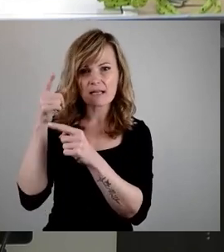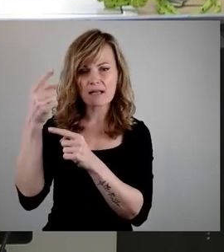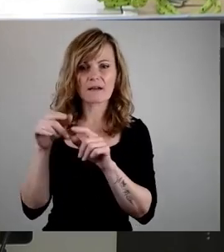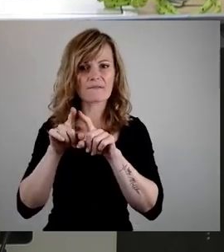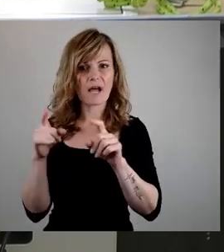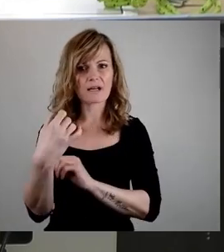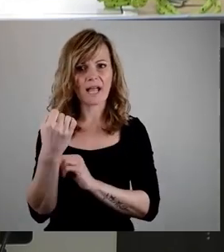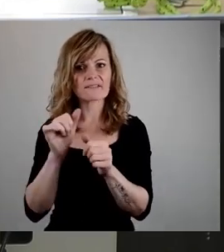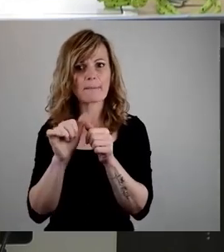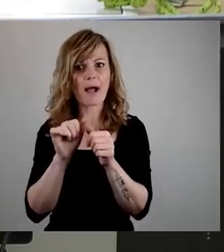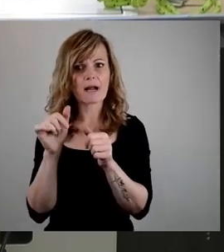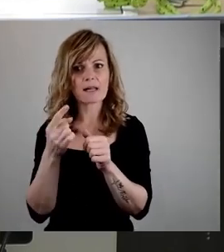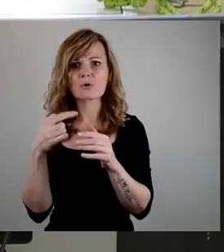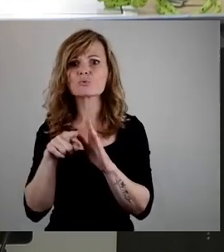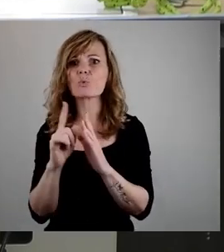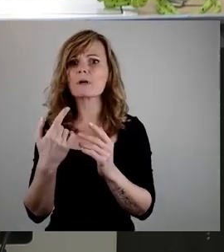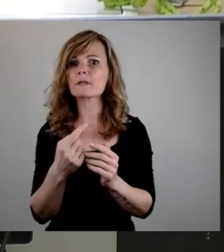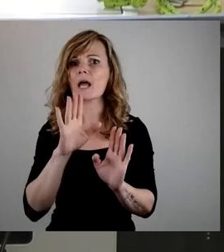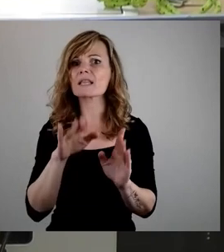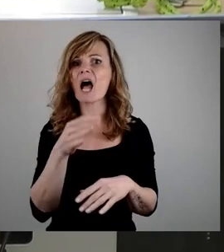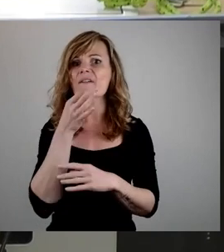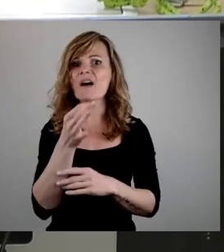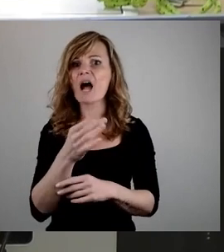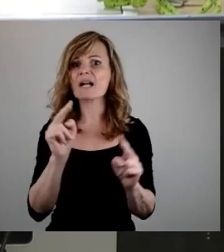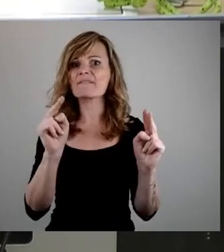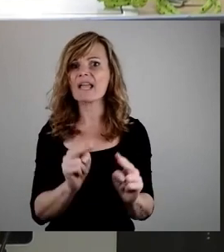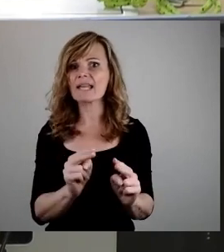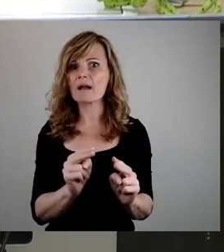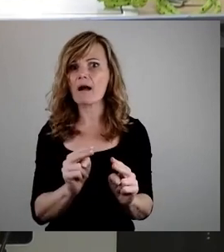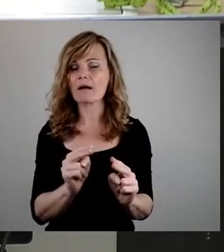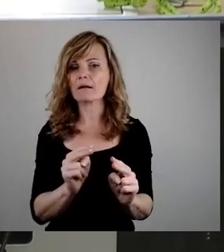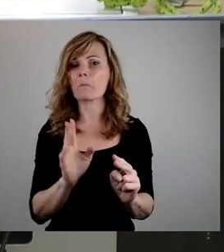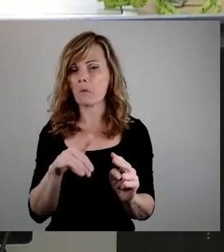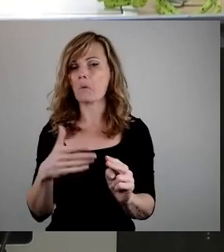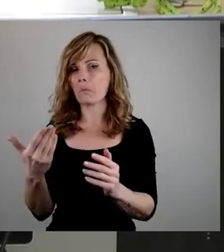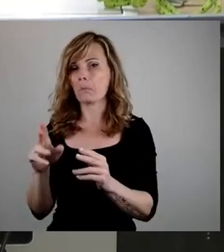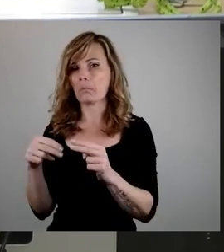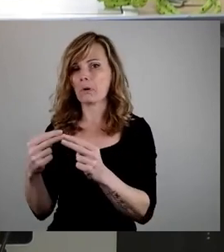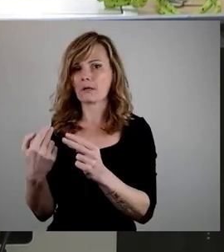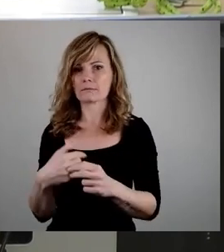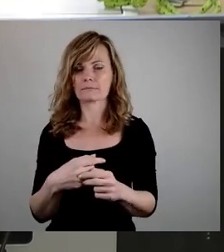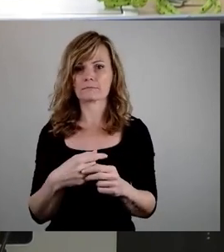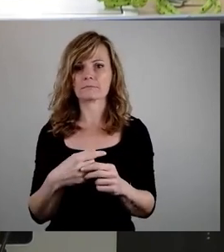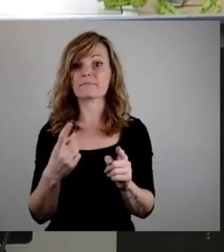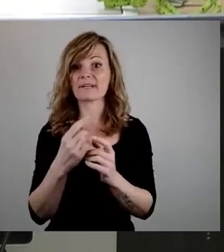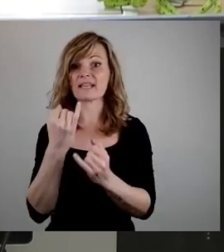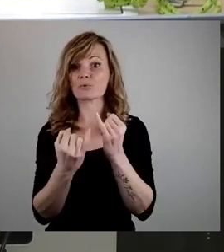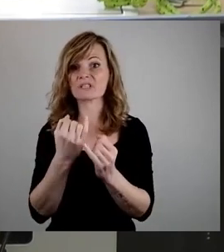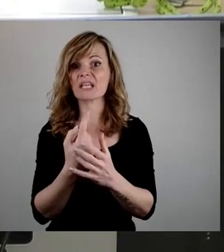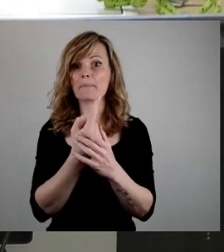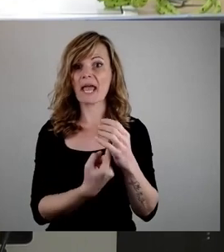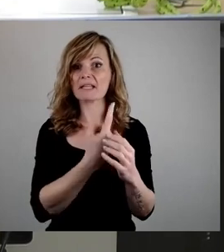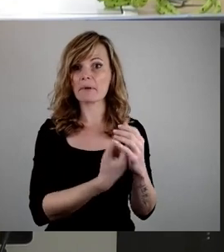Fachkräftemangel durch Senkung der Nachfrage lösen zu wollen, also durch Pleiten und Abwanderungen von Industrie. Zumindest sind das die